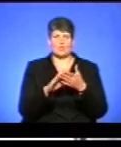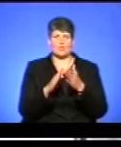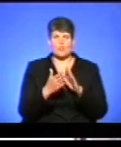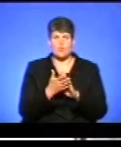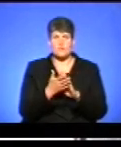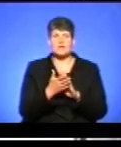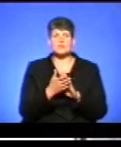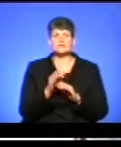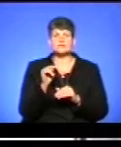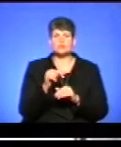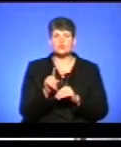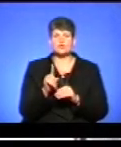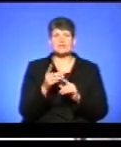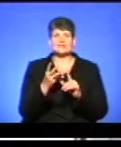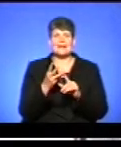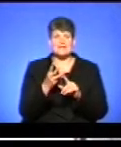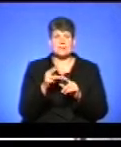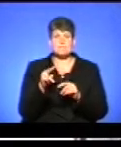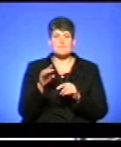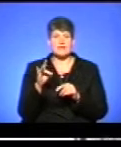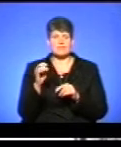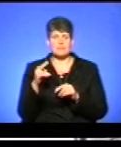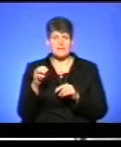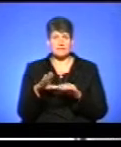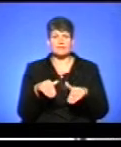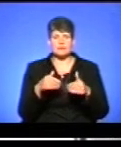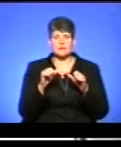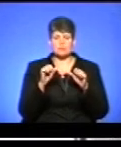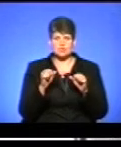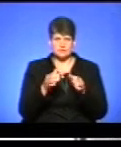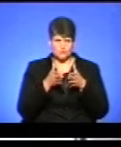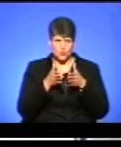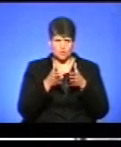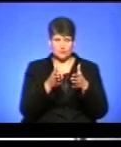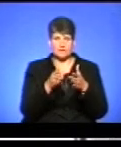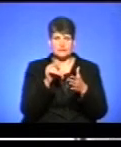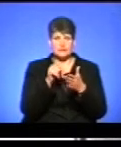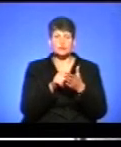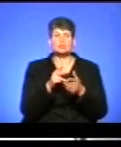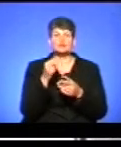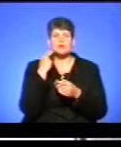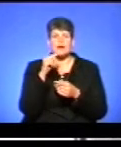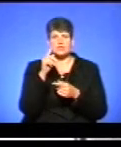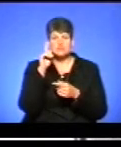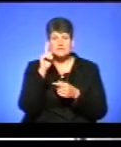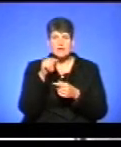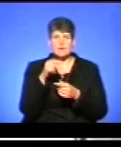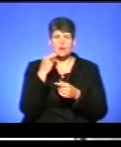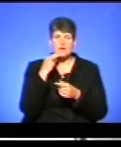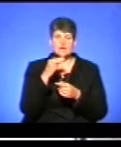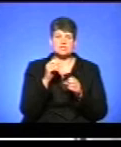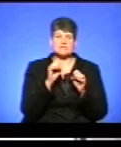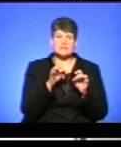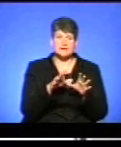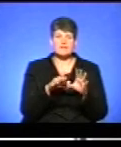умовах, через те, що саме третій предмет, який дає можливості десь концентруватись на тому, що дитина краще знає, або краще здала